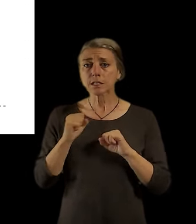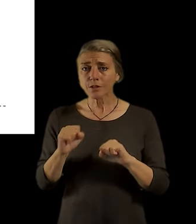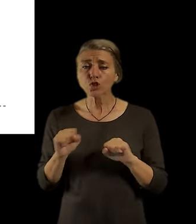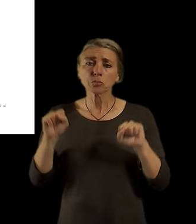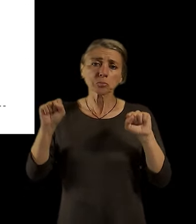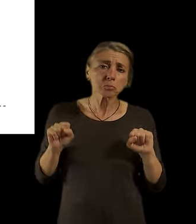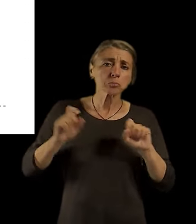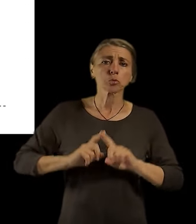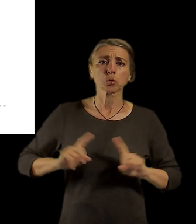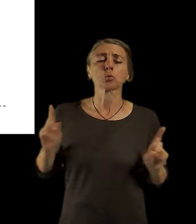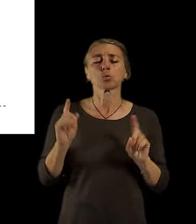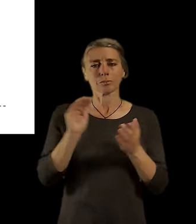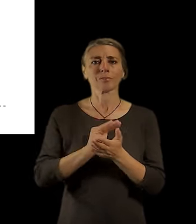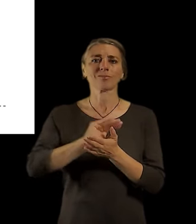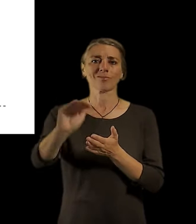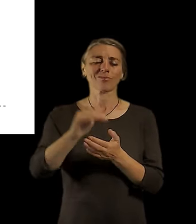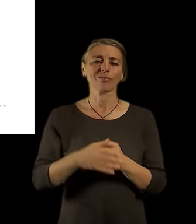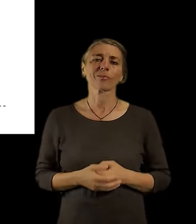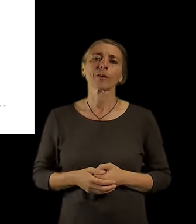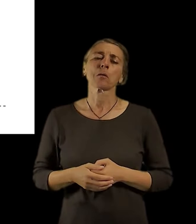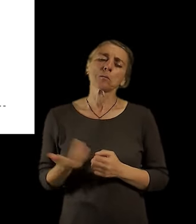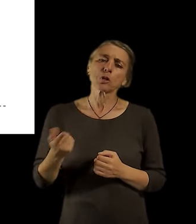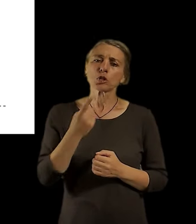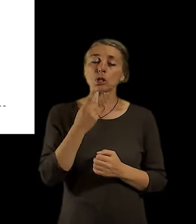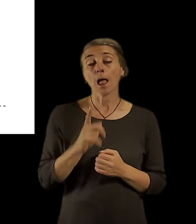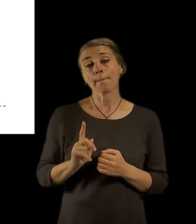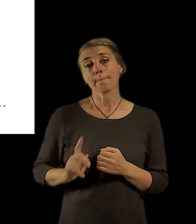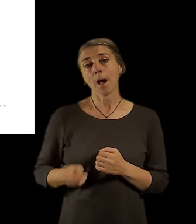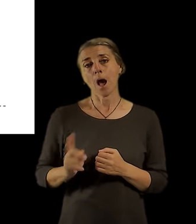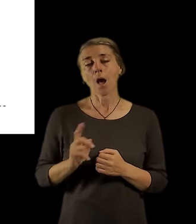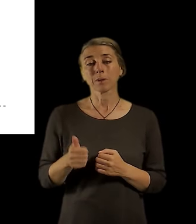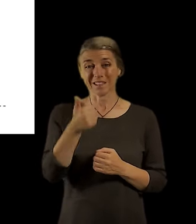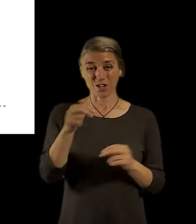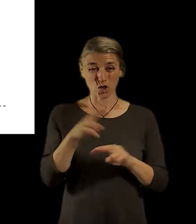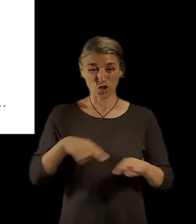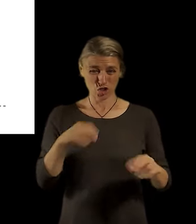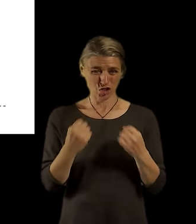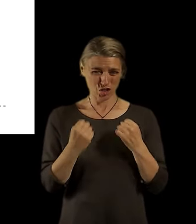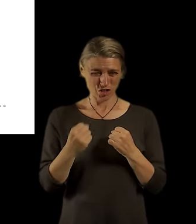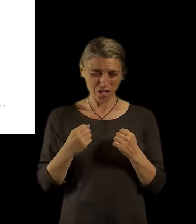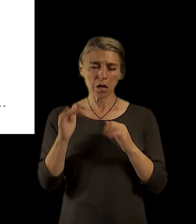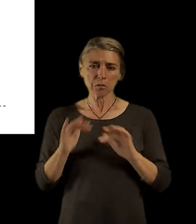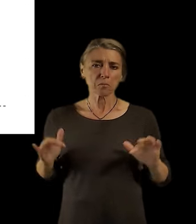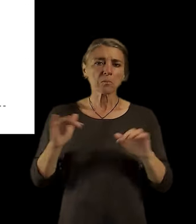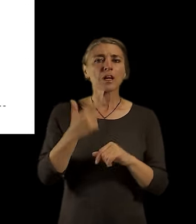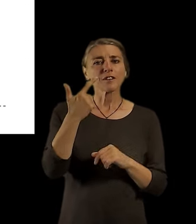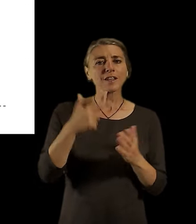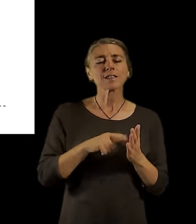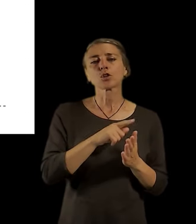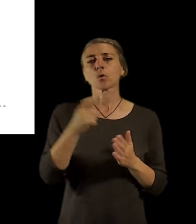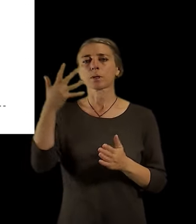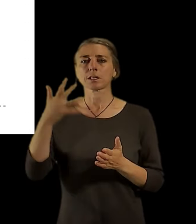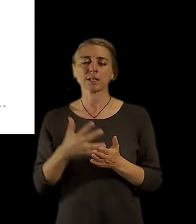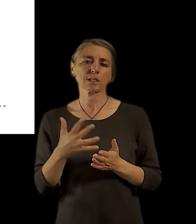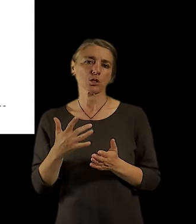ten doporučený standard 2 až 5 tisíc obyvatel na jedno chliště. Tak vidíte, že s tím, jak se bude vyvíjet počet